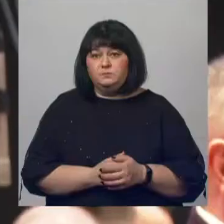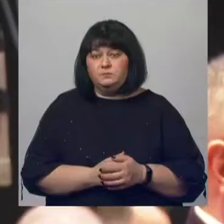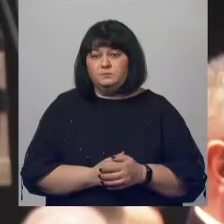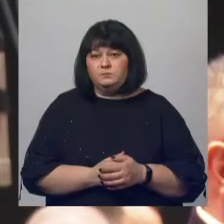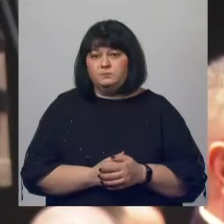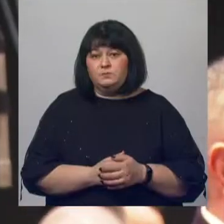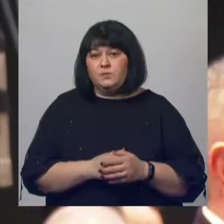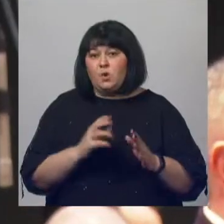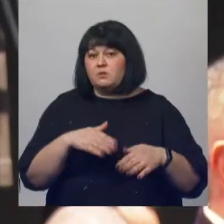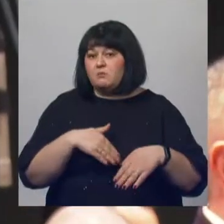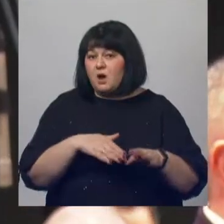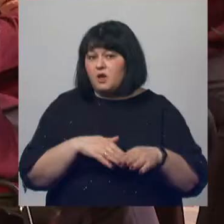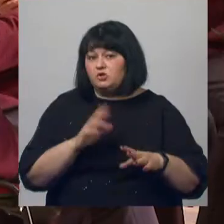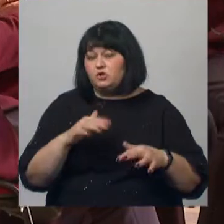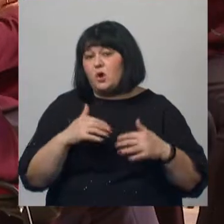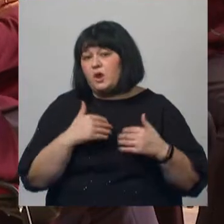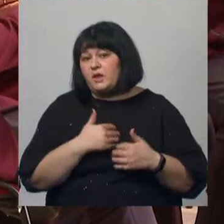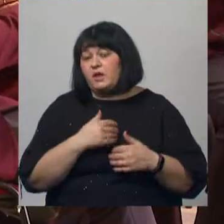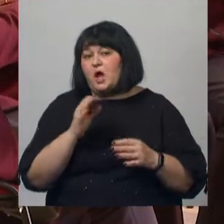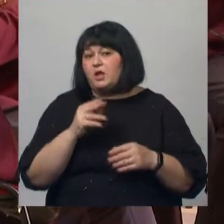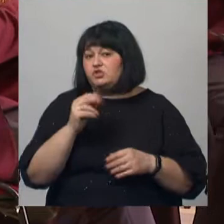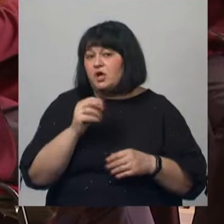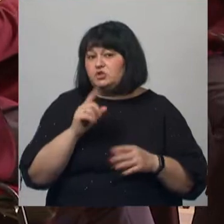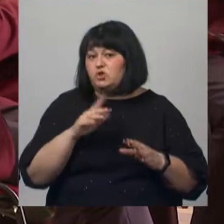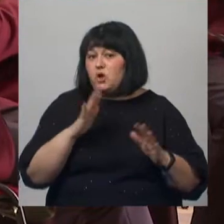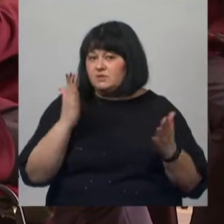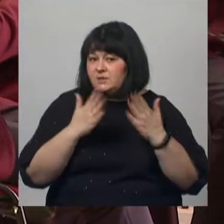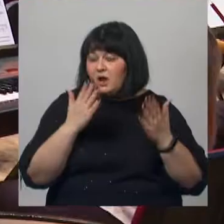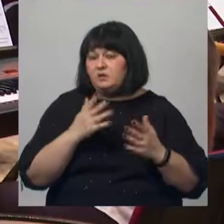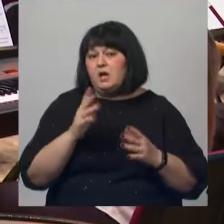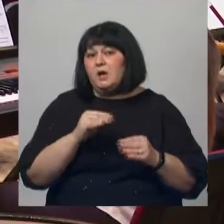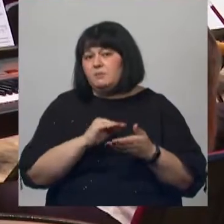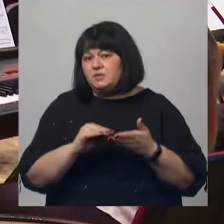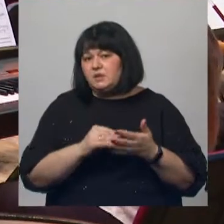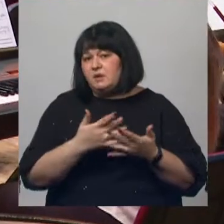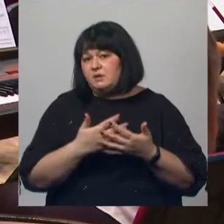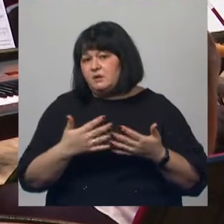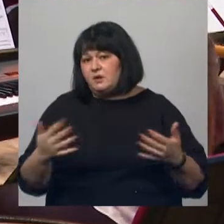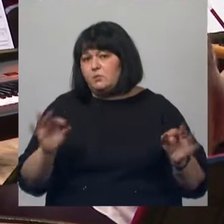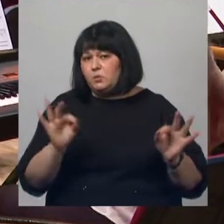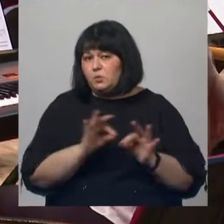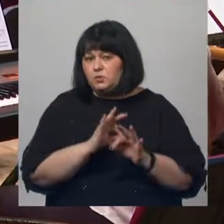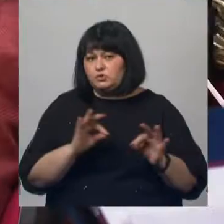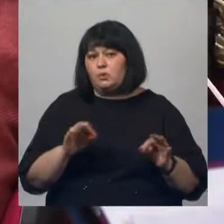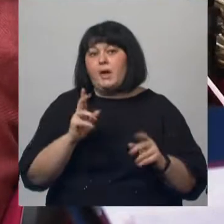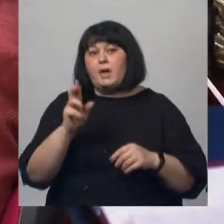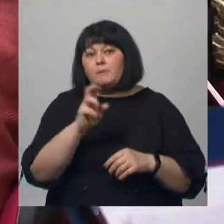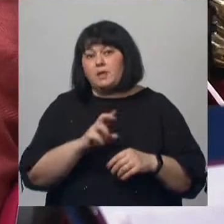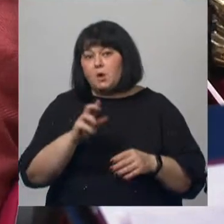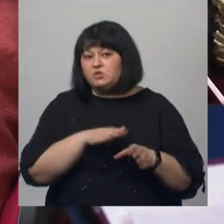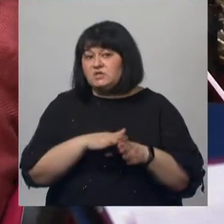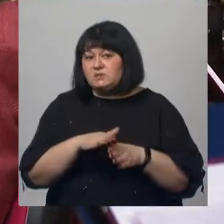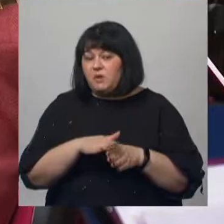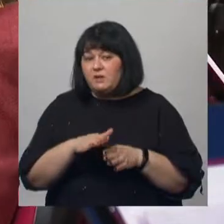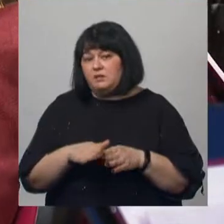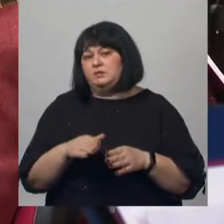От марши до лирики, от джаза до эстрады. Для духового оркестра он писал разножанровую музыку. И белгородские исполнители